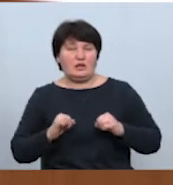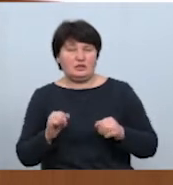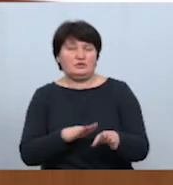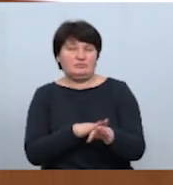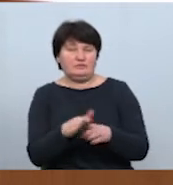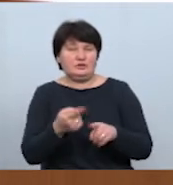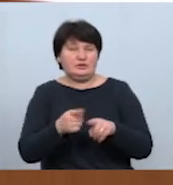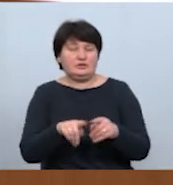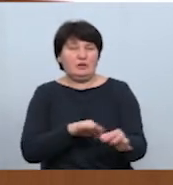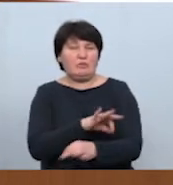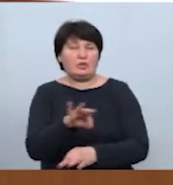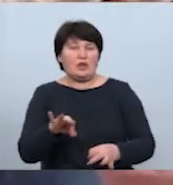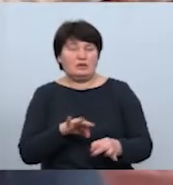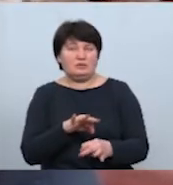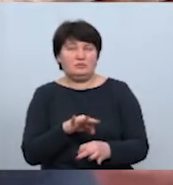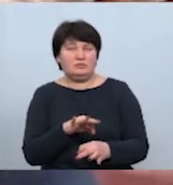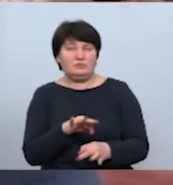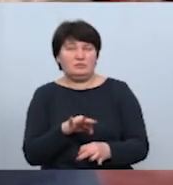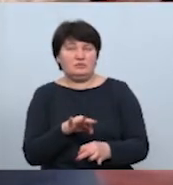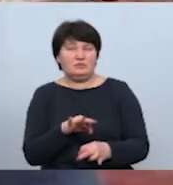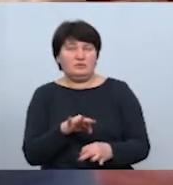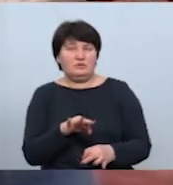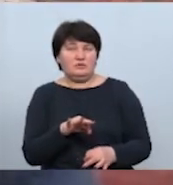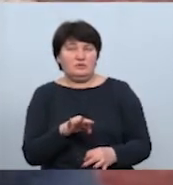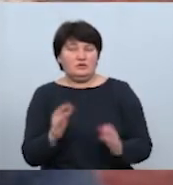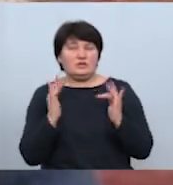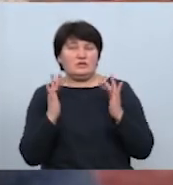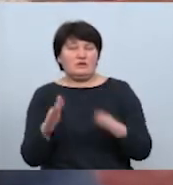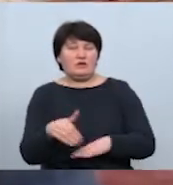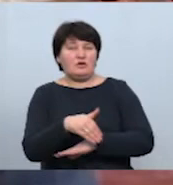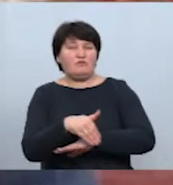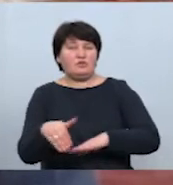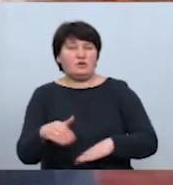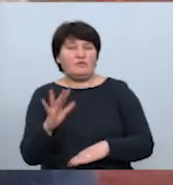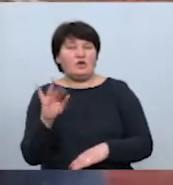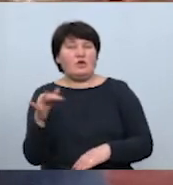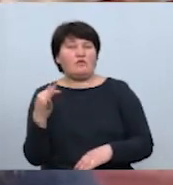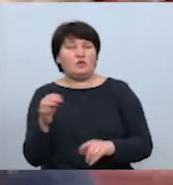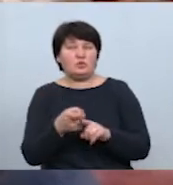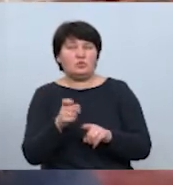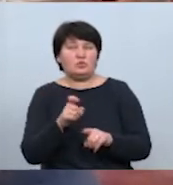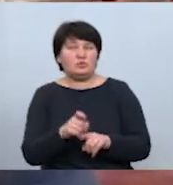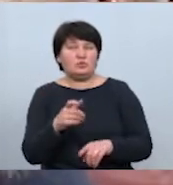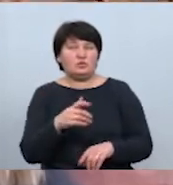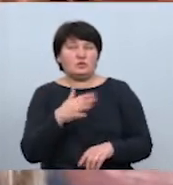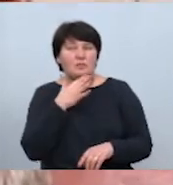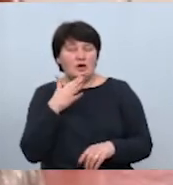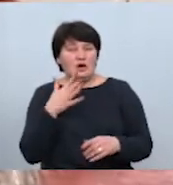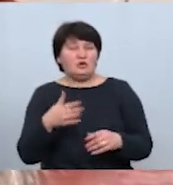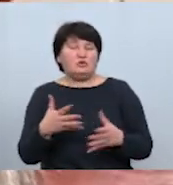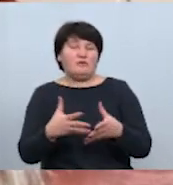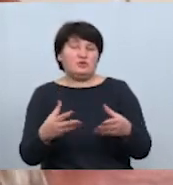цей проєкт. В сквері на вулиці Воловій дуже багато весною, літом і